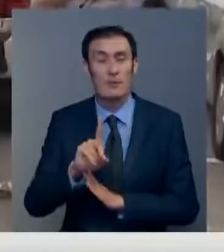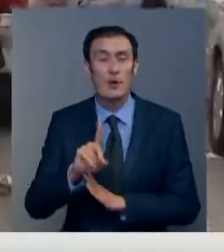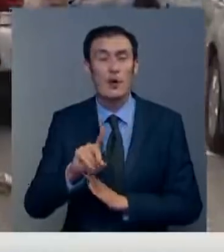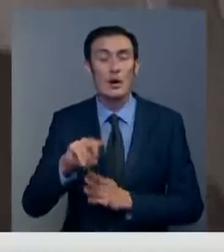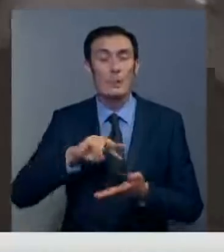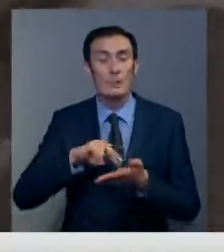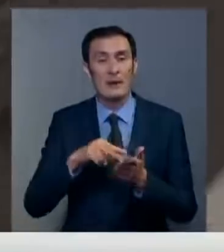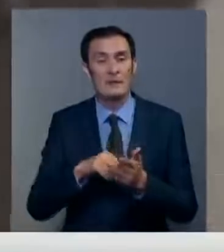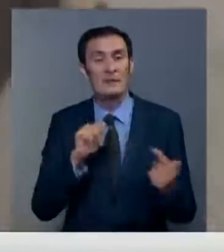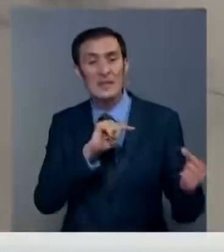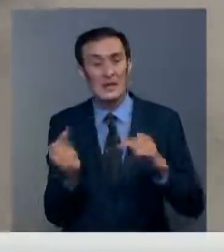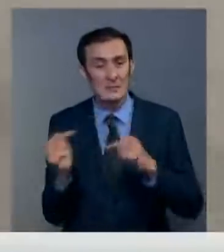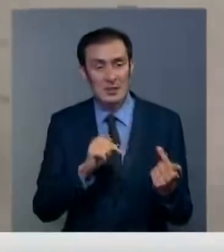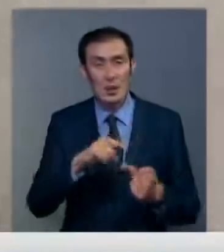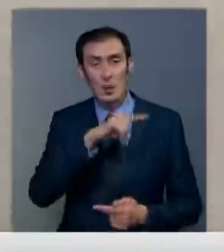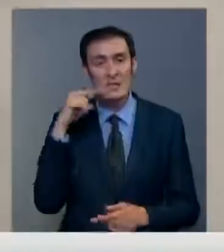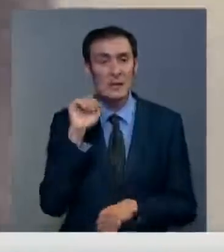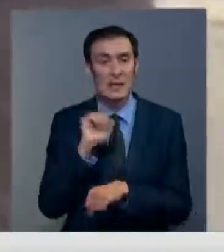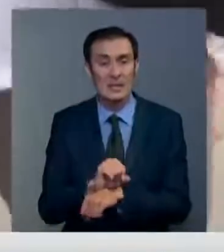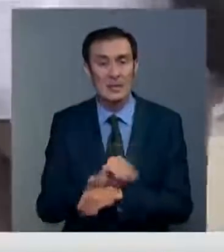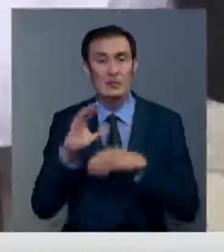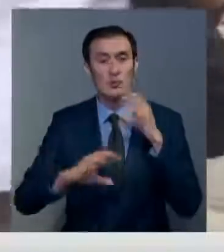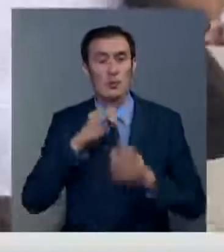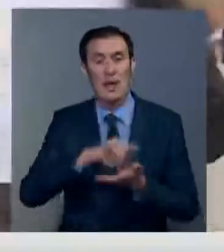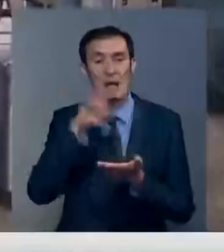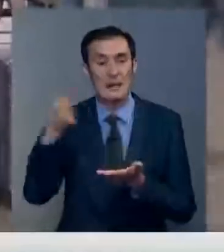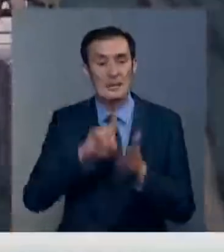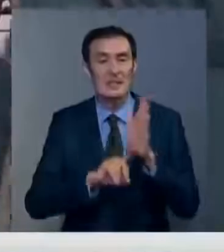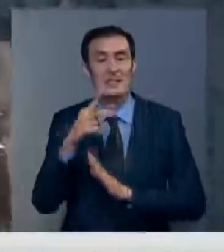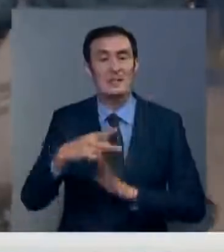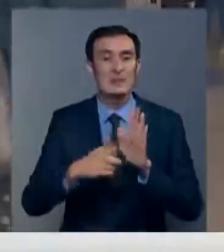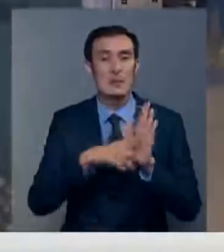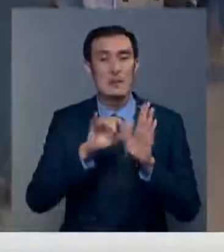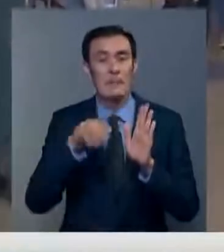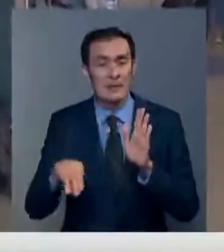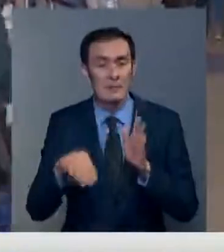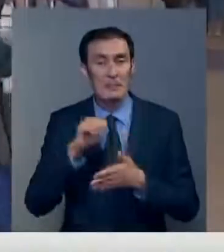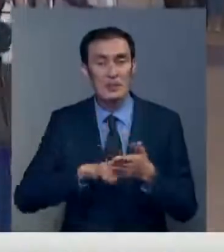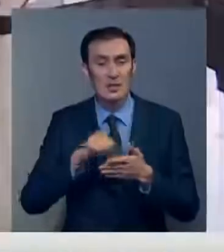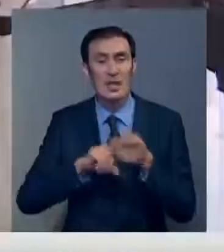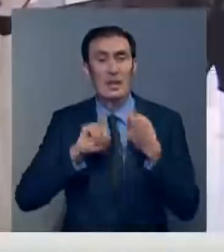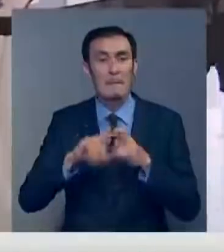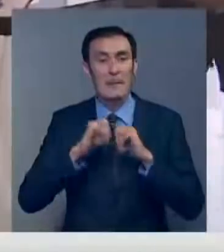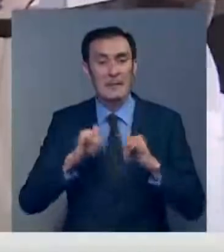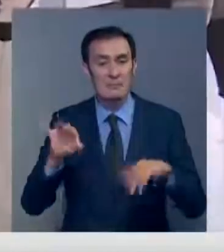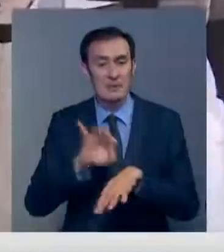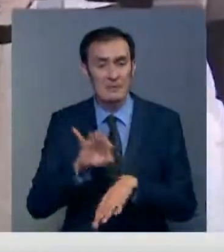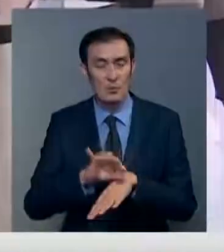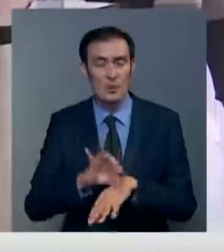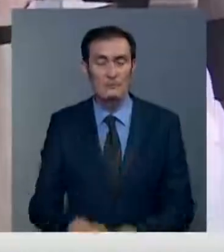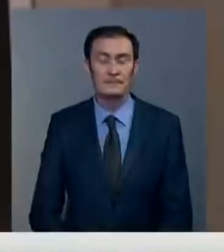принципу взаимности. Напомню, Россия прекратила все международные авиарейсы с 27 марта из-за пандемии коронавируса.